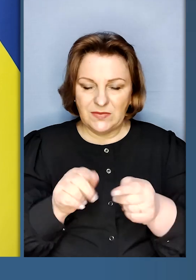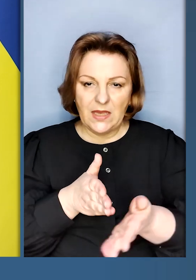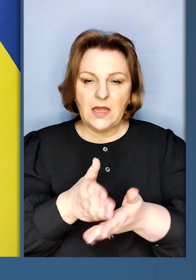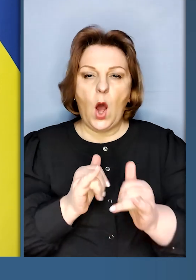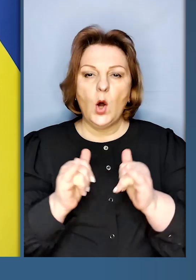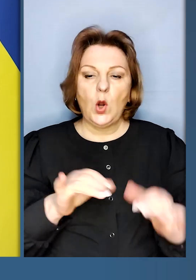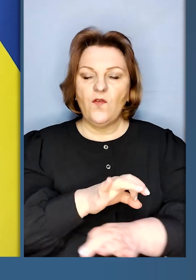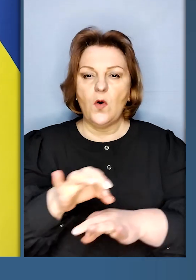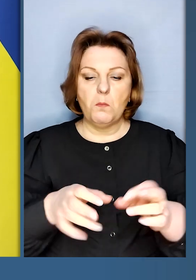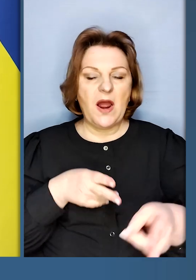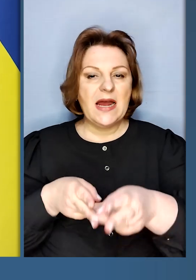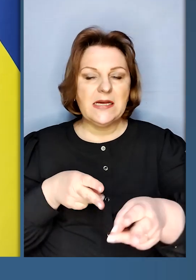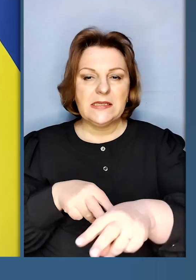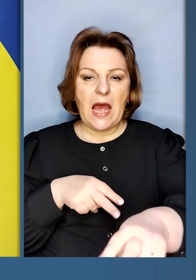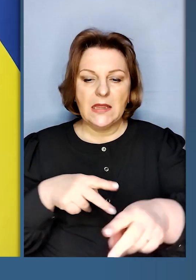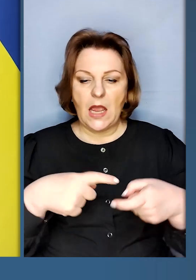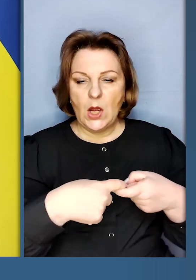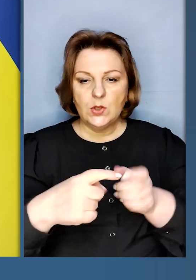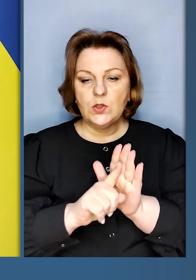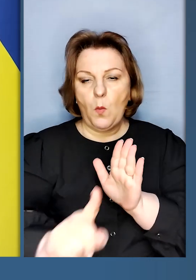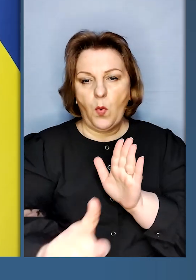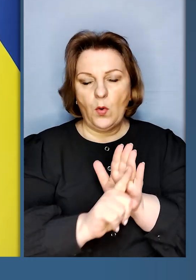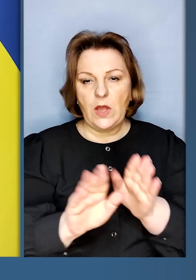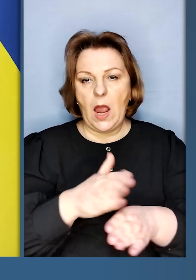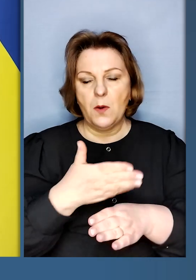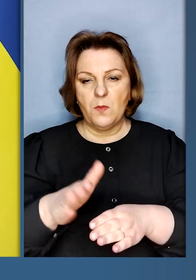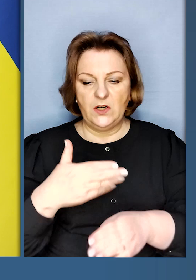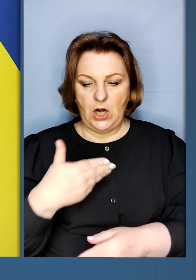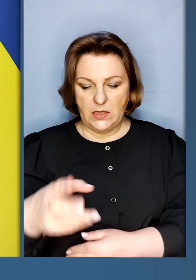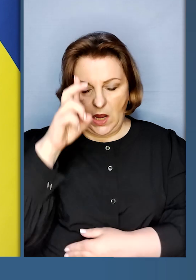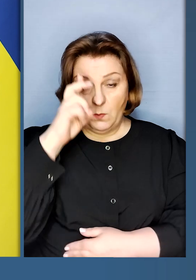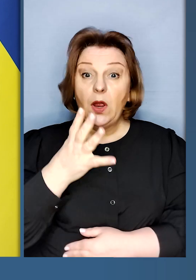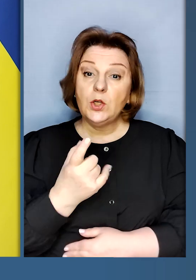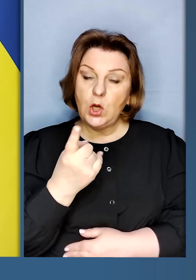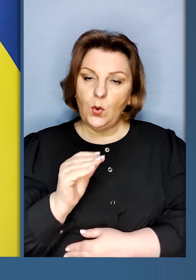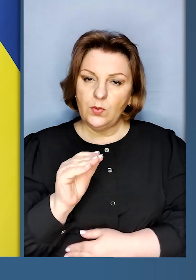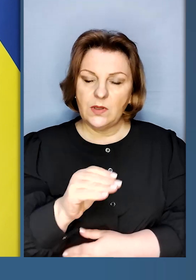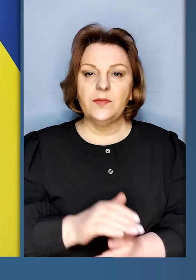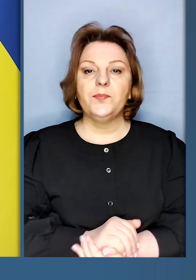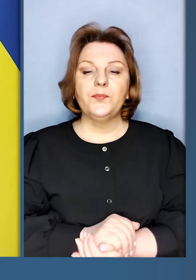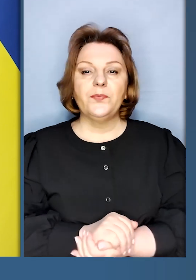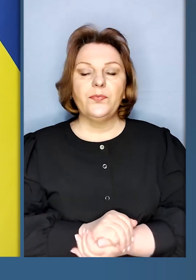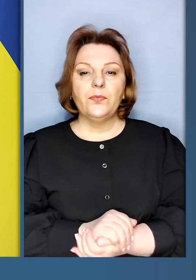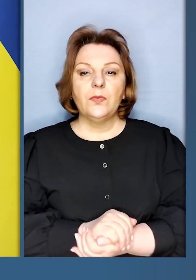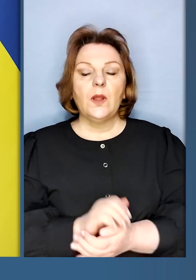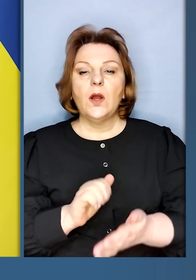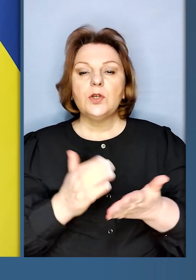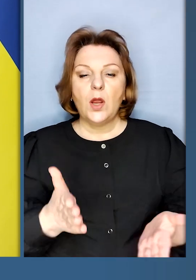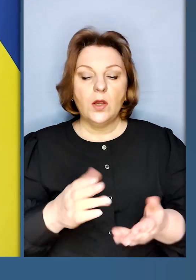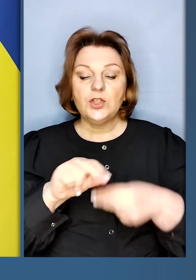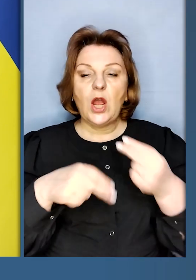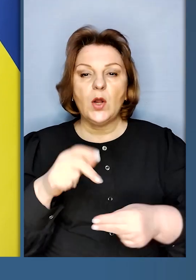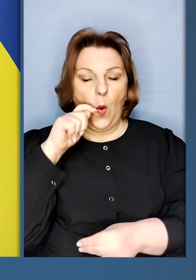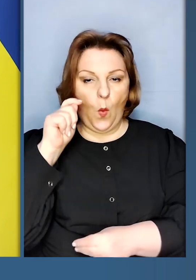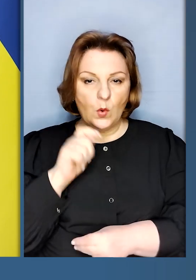розвивати проекти з залізничного сполучення між нашими країнами. І ще одне. Через українсько